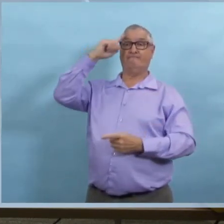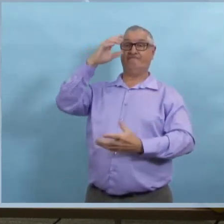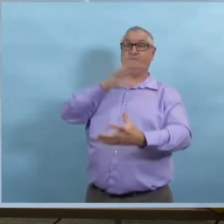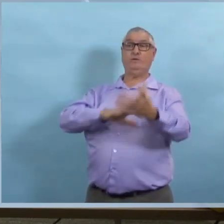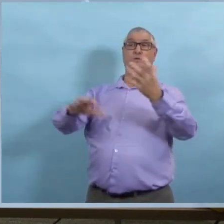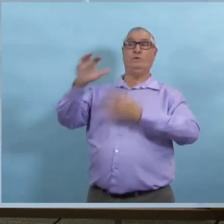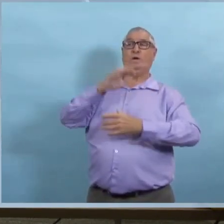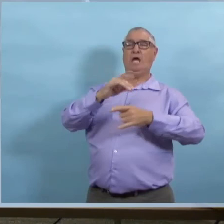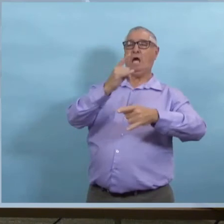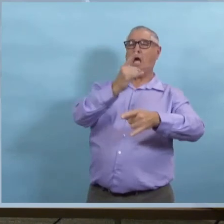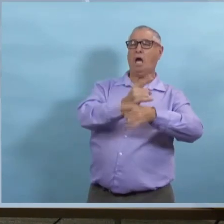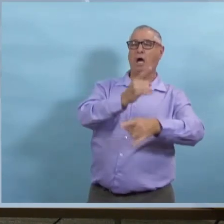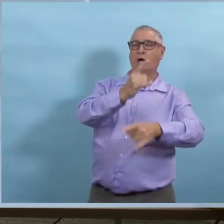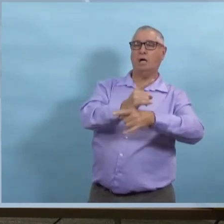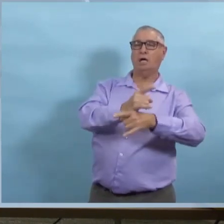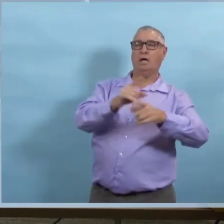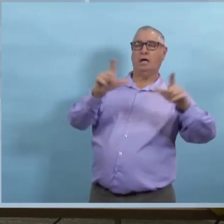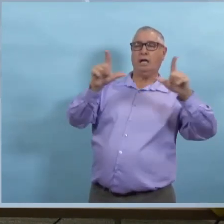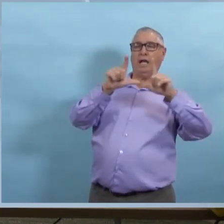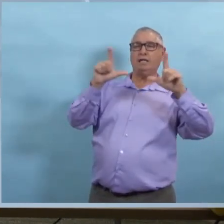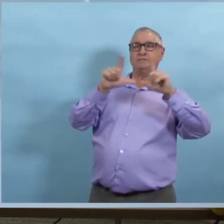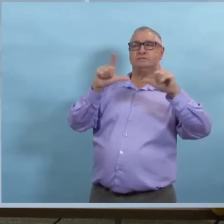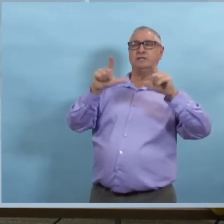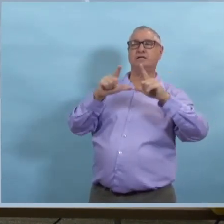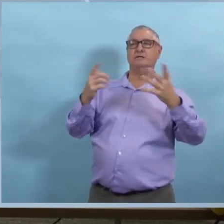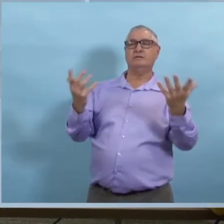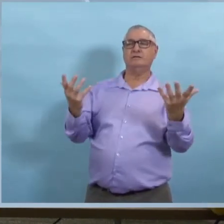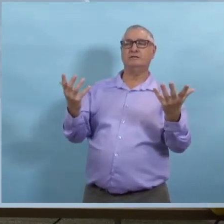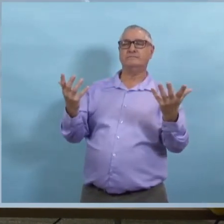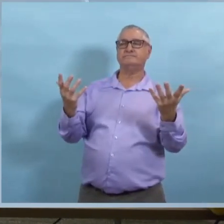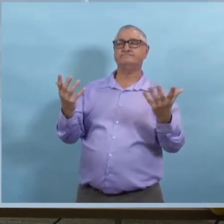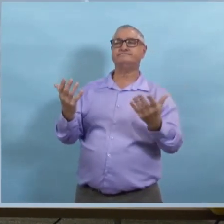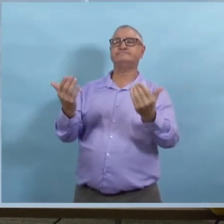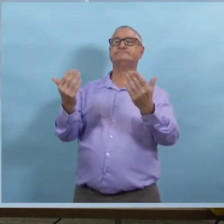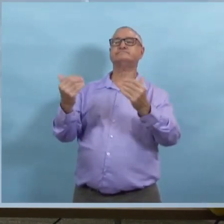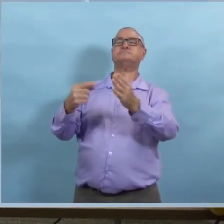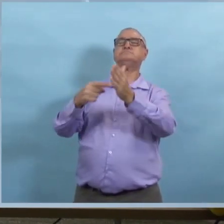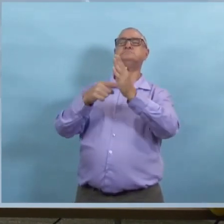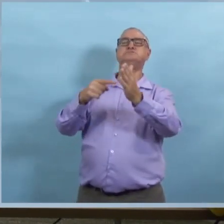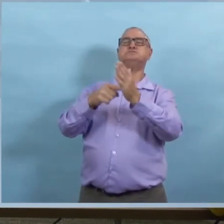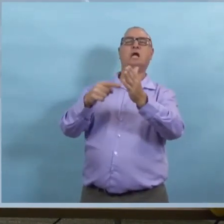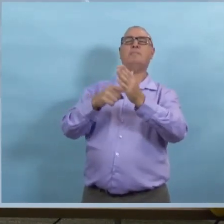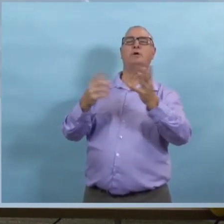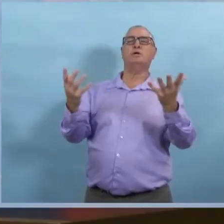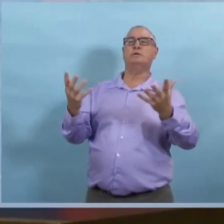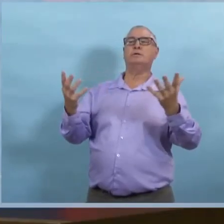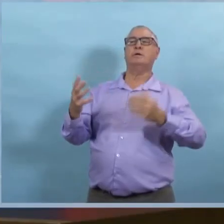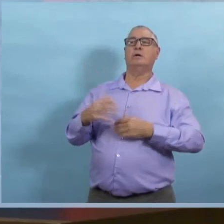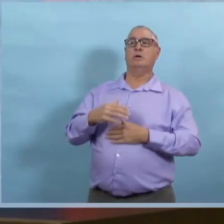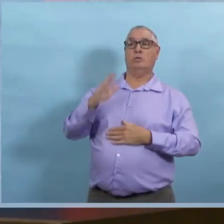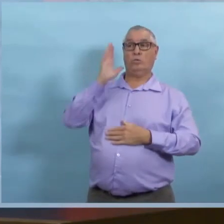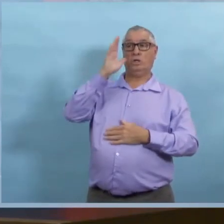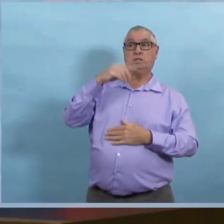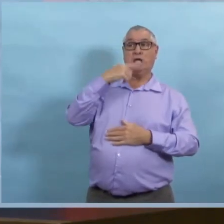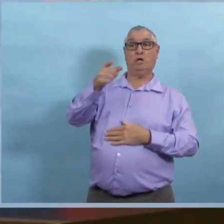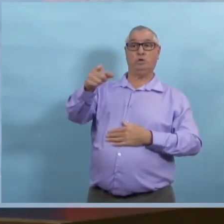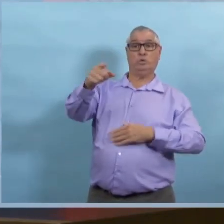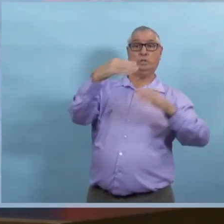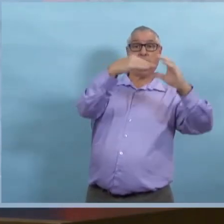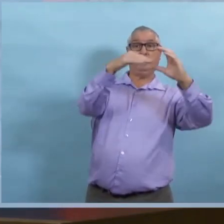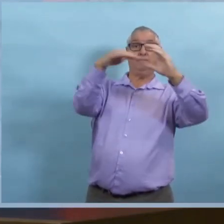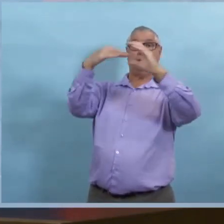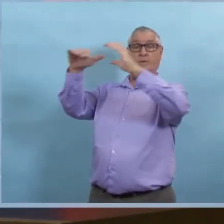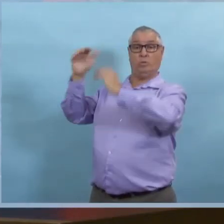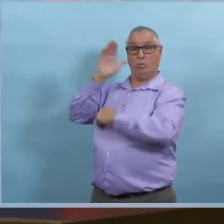Alors, y a encore énormément de confusion avec les différents permis d'alcool. Pourriez-vous nous donner une liste des licences